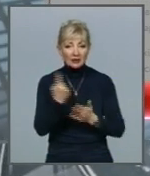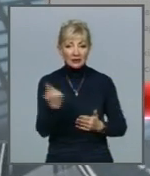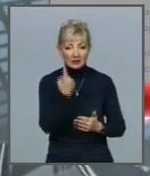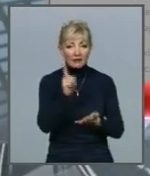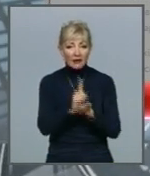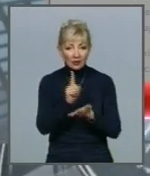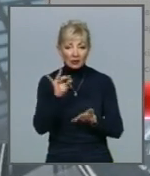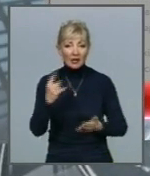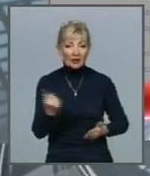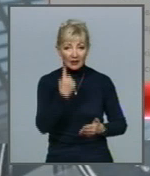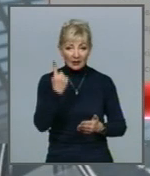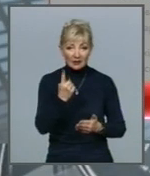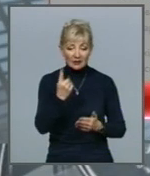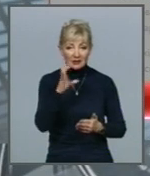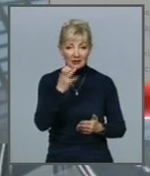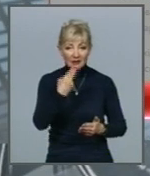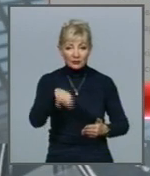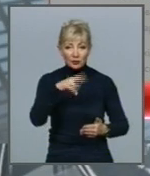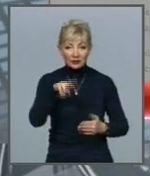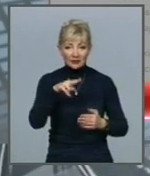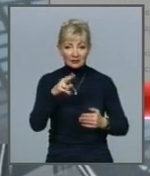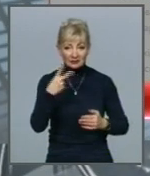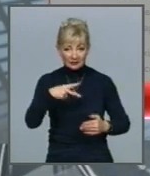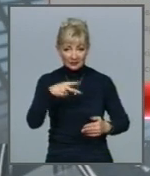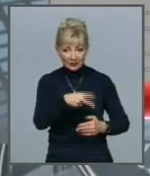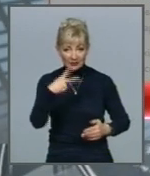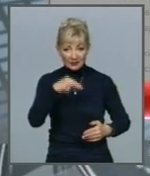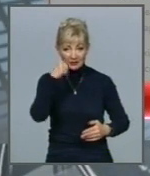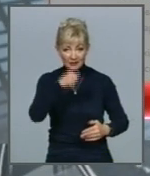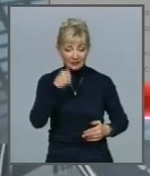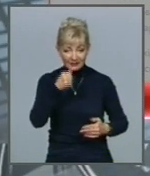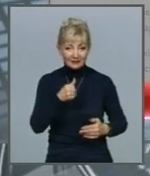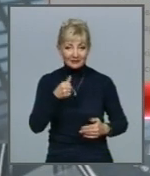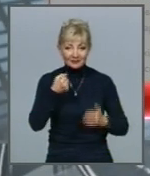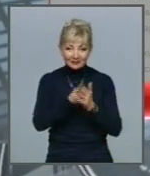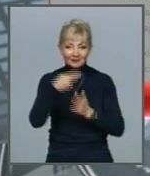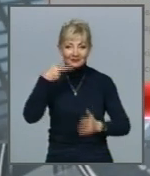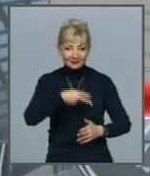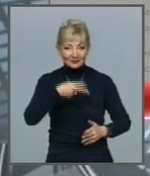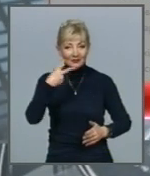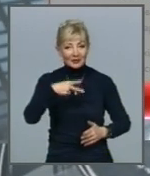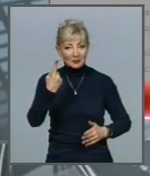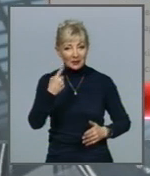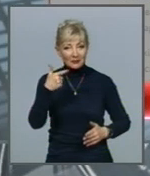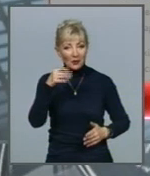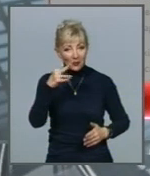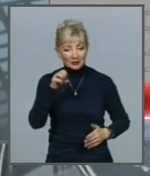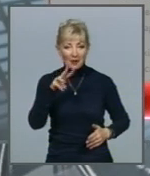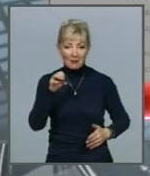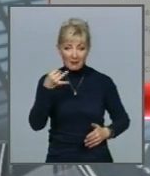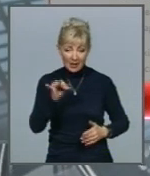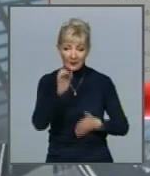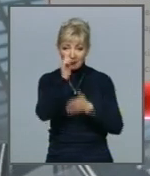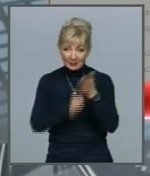податку та єдиного внеску з грудня 2020 року до травня 2021 року Списання податкового боргу